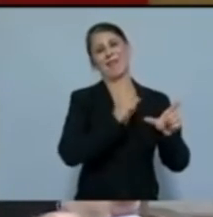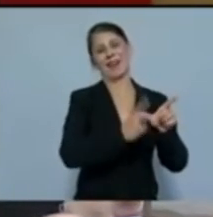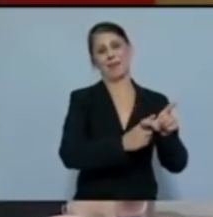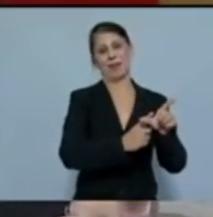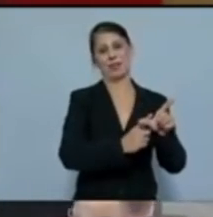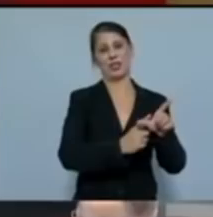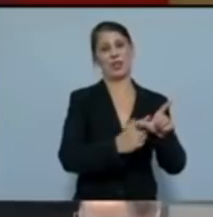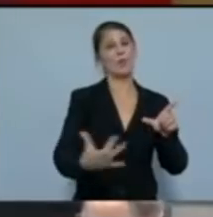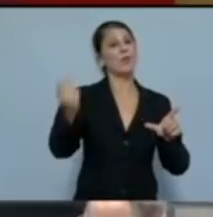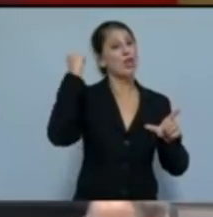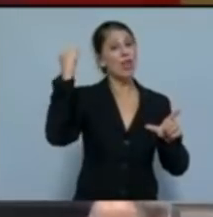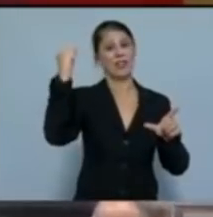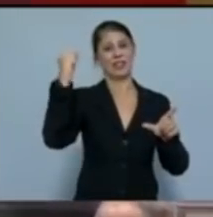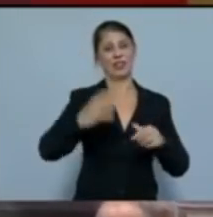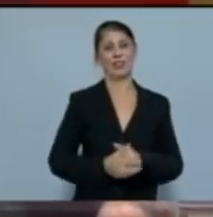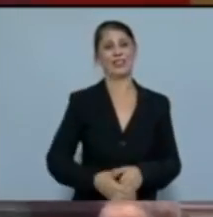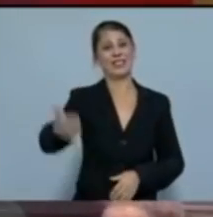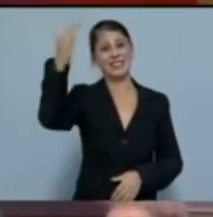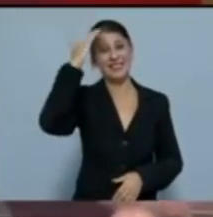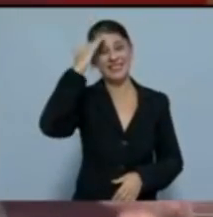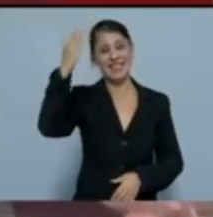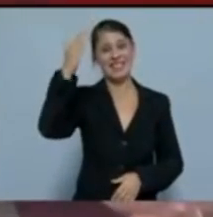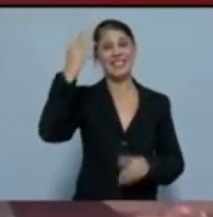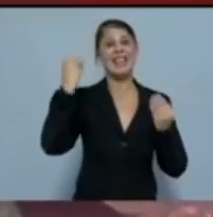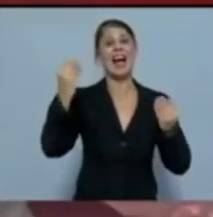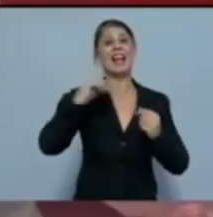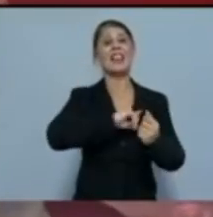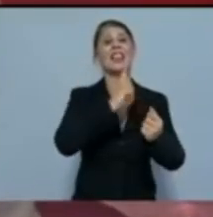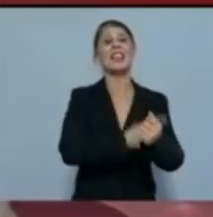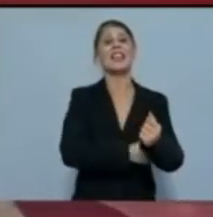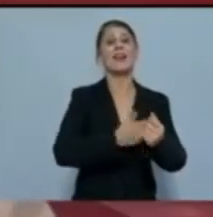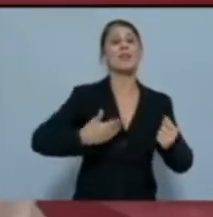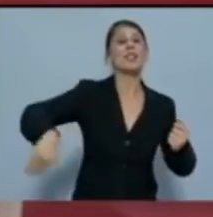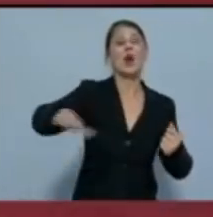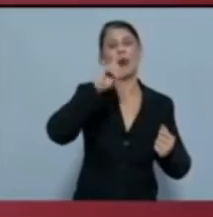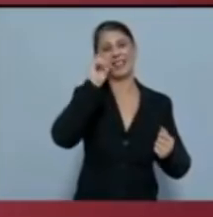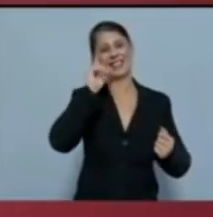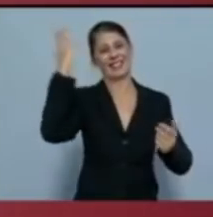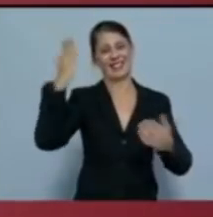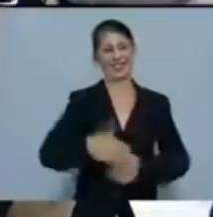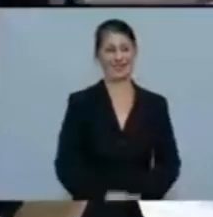πολύ πιο δυνατό. Γεια σας, καλή δύναμη σε όλους και όλες.